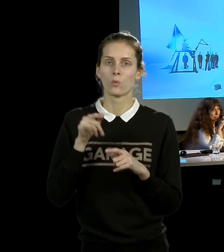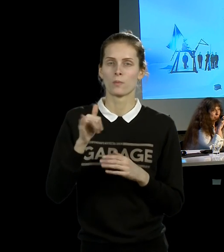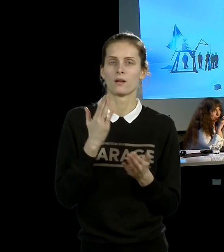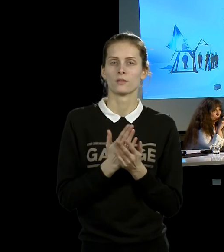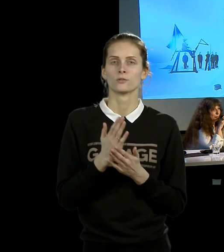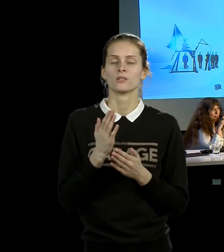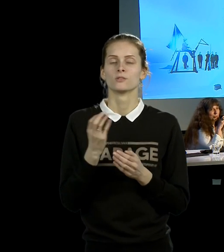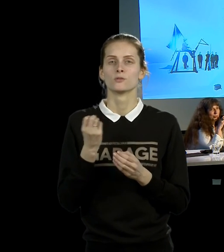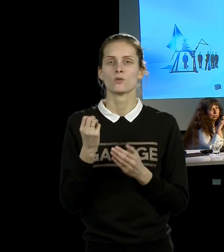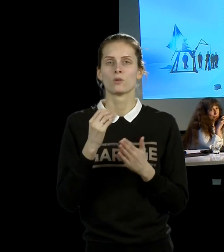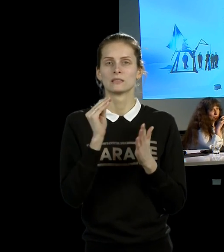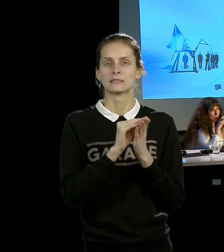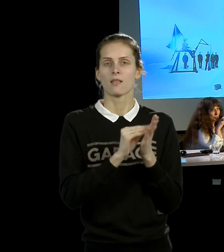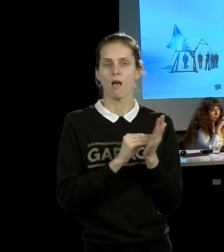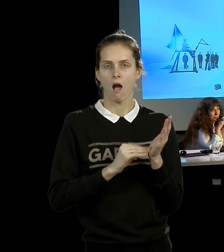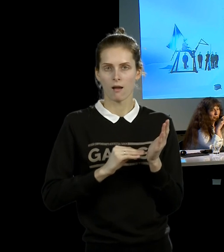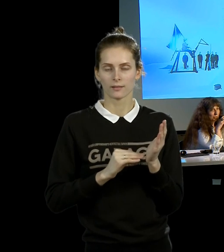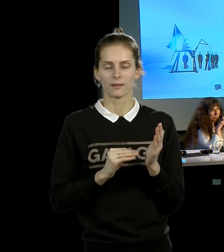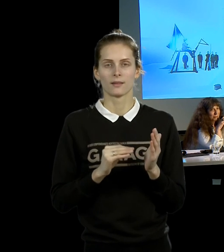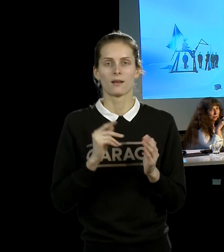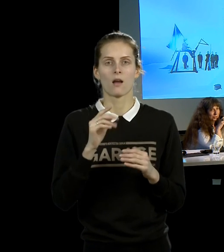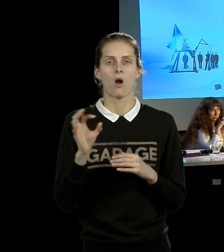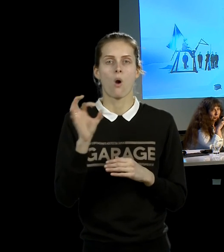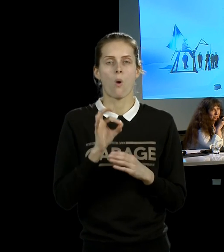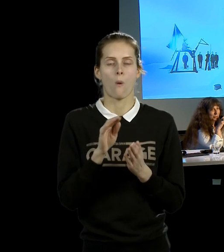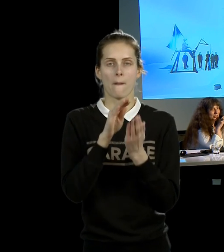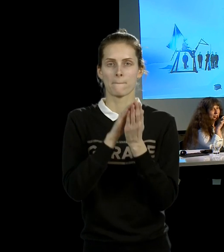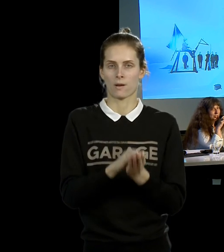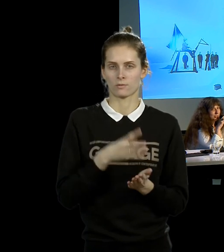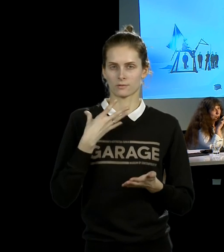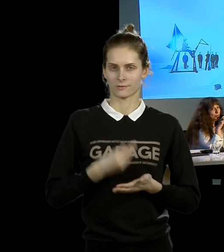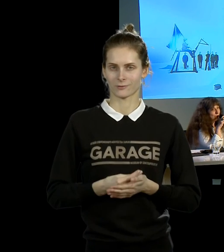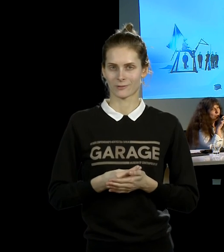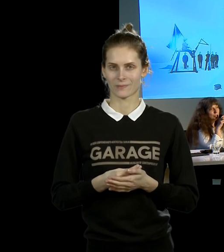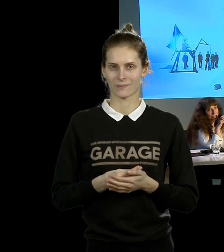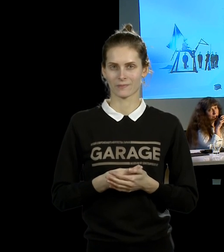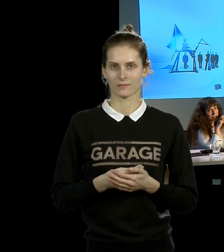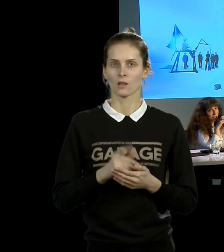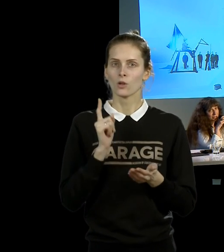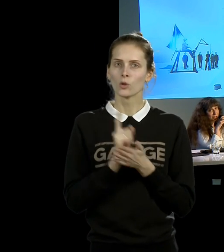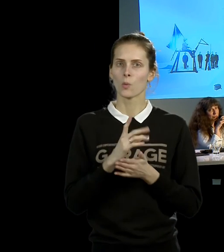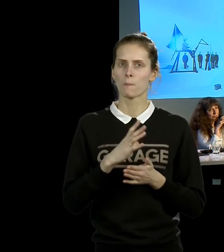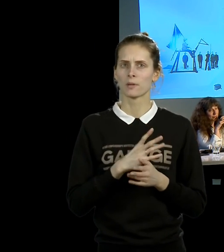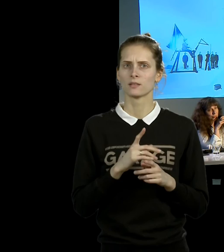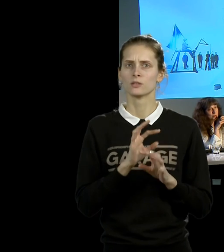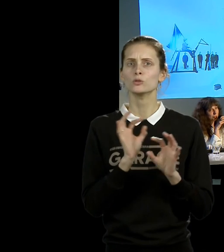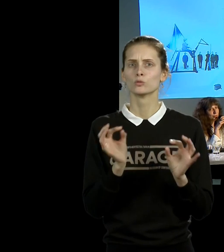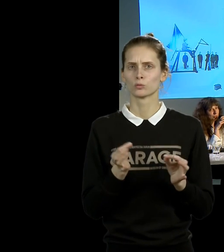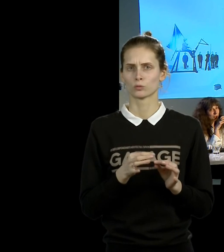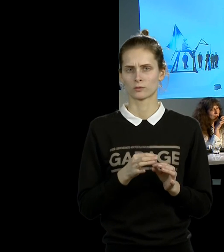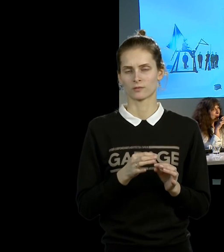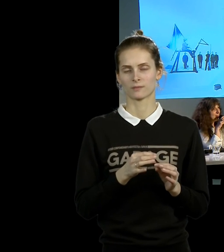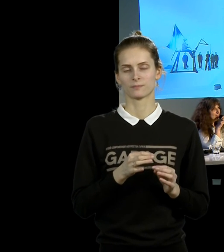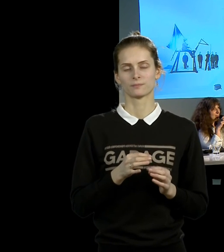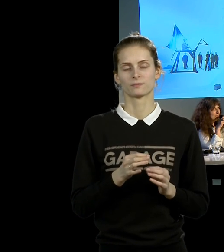То у перформера все должно быть искусством. Его брак, его развод, его личная жизнь. Его похороны тоже должны быть произведением искусства. Должен быть